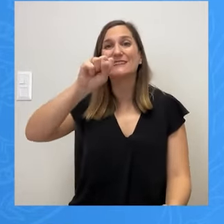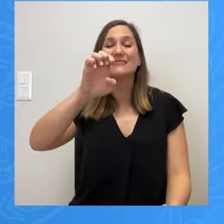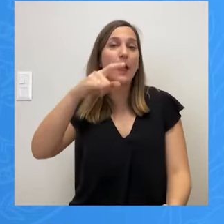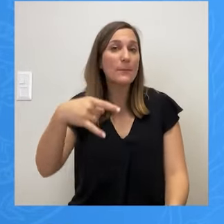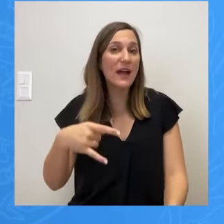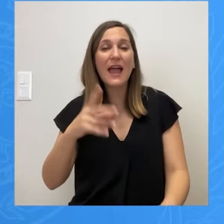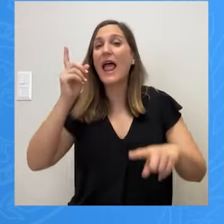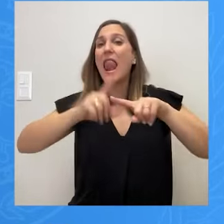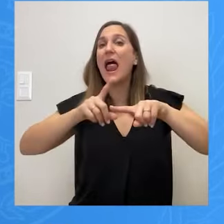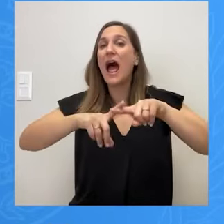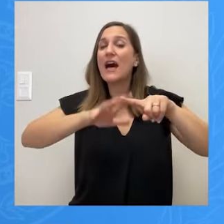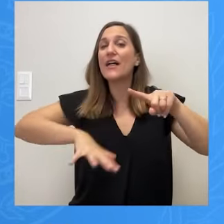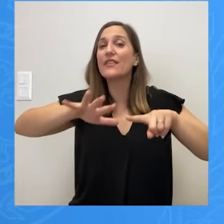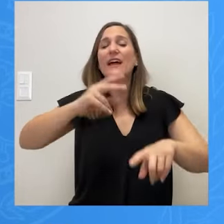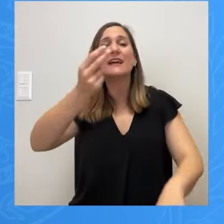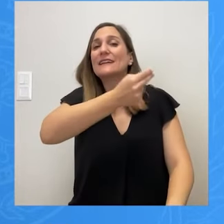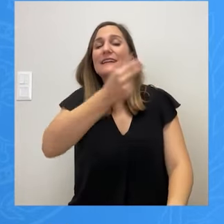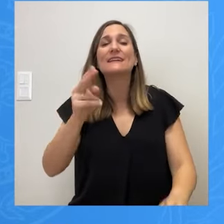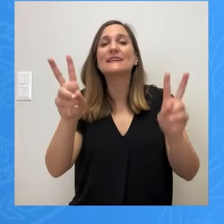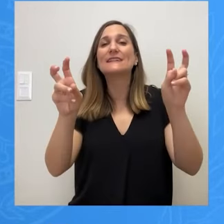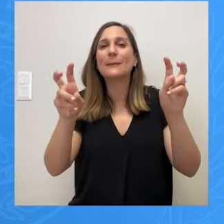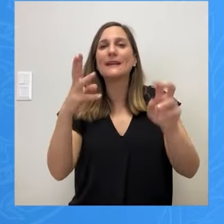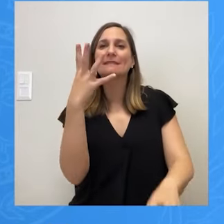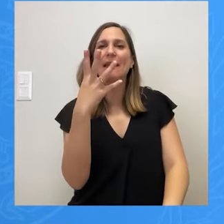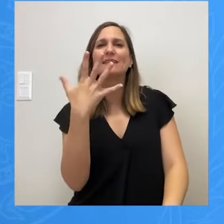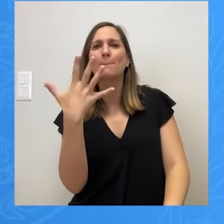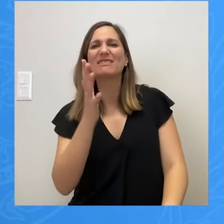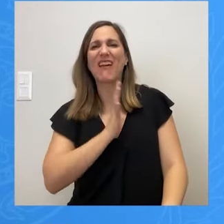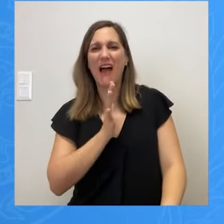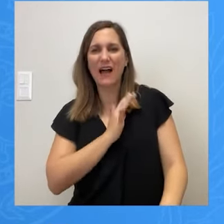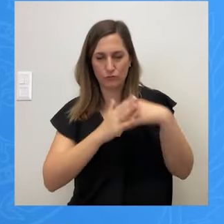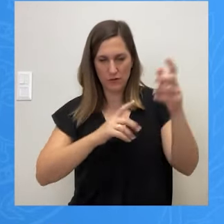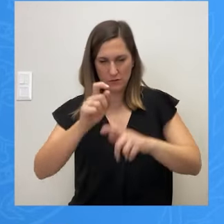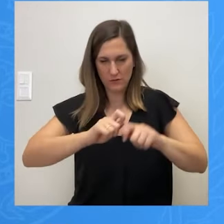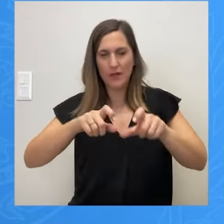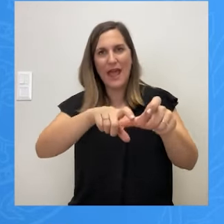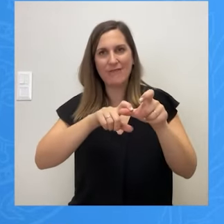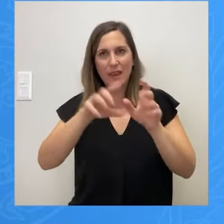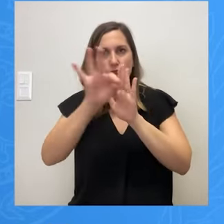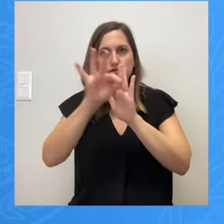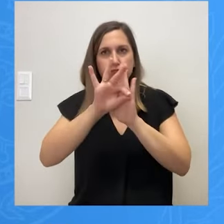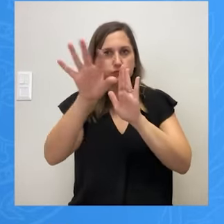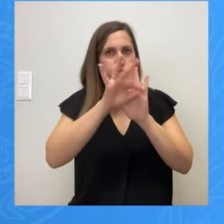Κινσέπ σημαίνει τέσσερι, πέντε φτιάχνουν μια εταιρεία, προσλαμβάνουν κόσμο